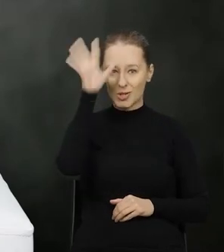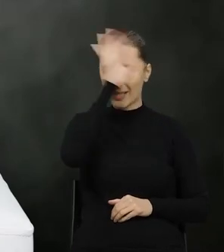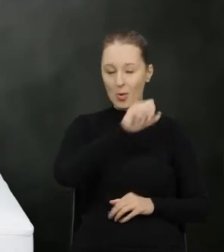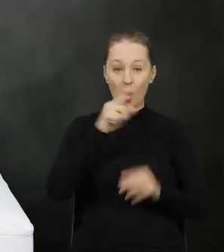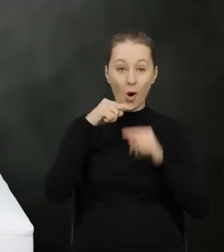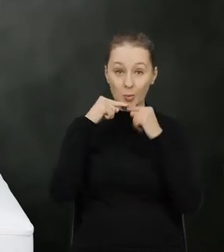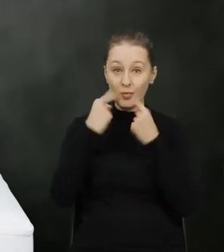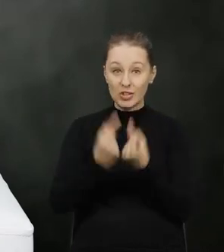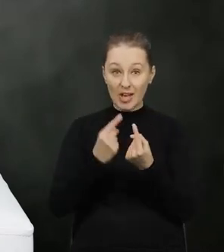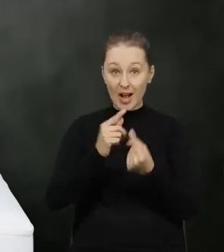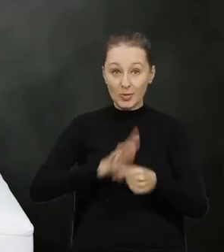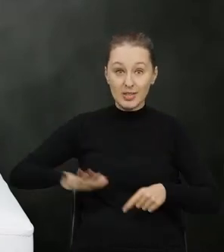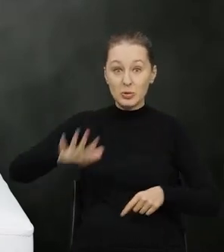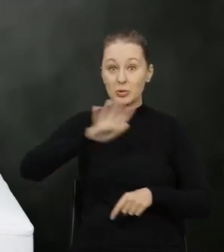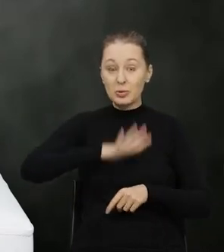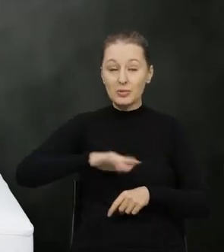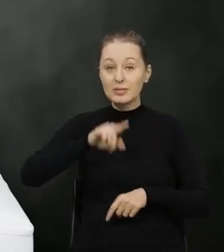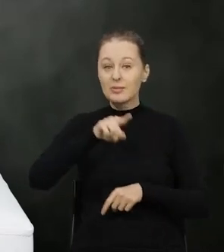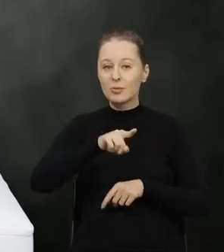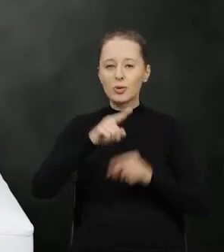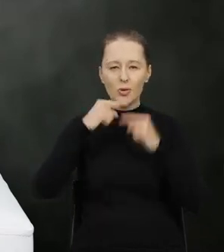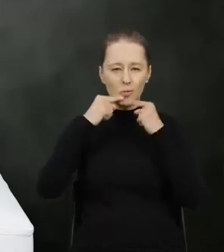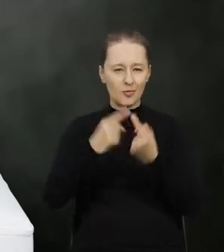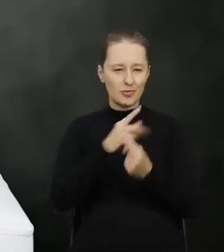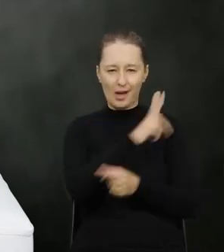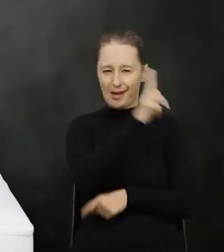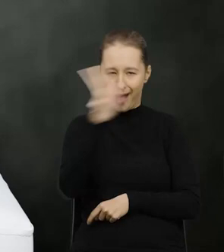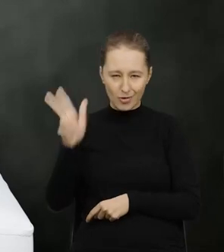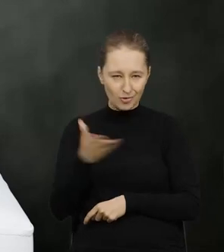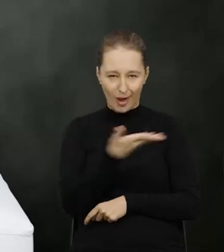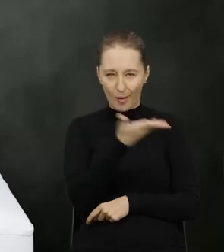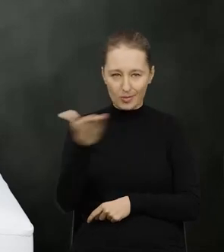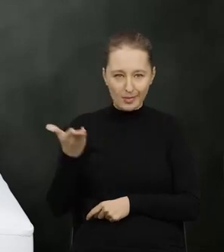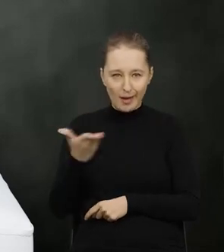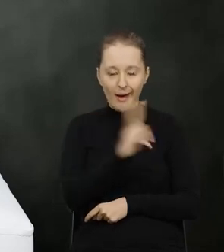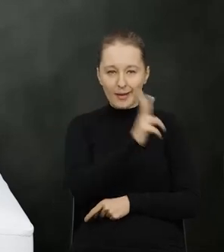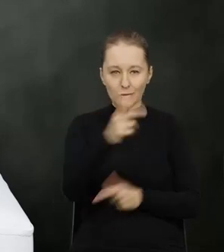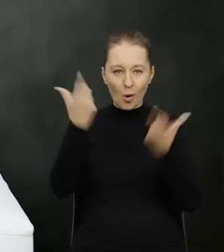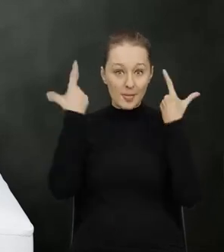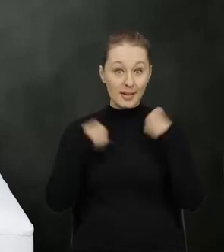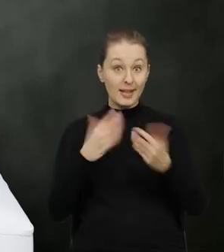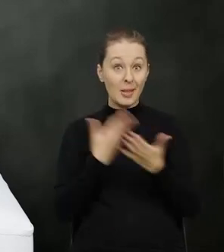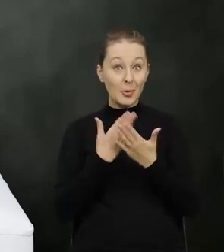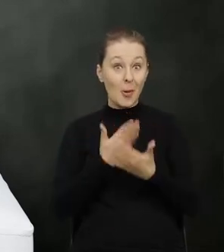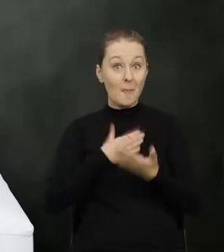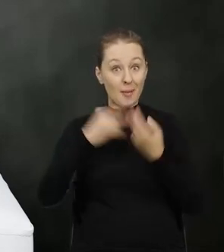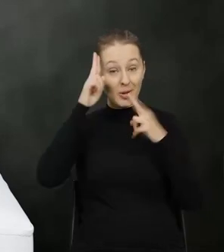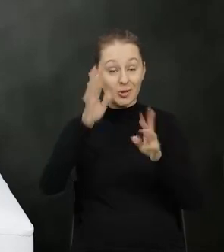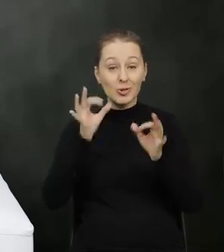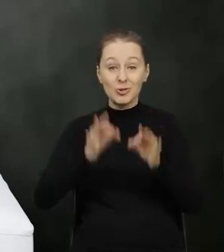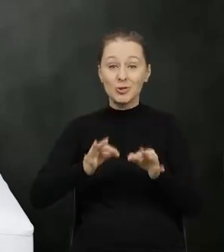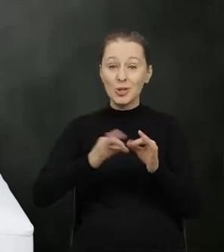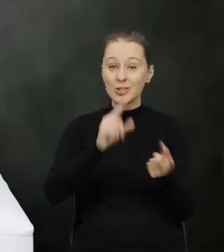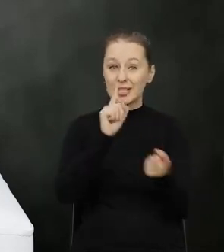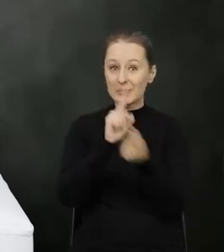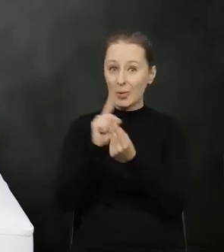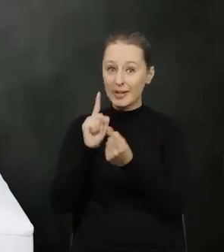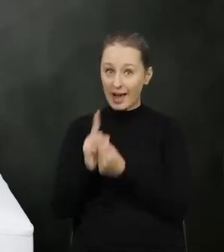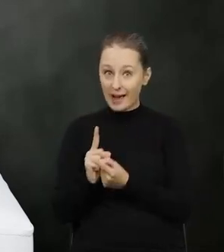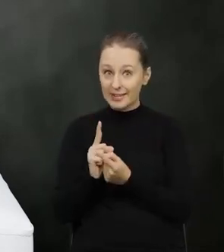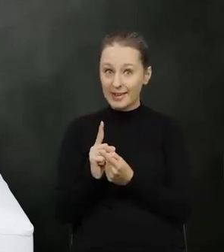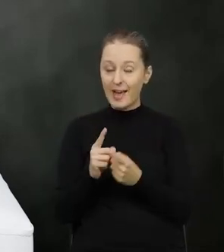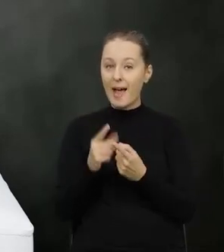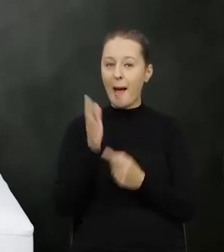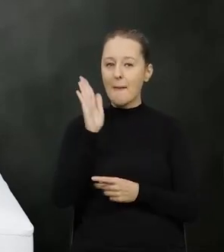zapominajmy że odpowiedzialność za środowisko to odpowiedzialność nas wszystkich każdego obywatela dlatego mam nadzieję że to nasze dzisiejsze